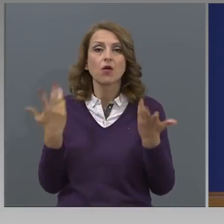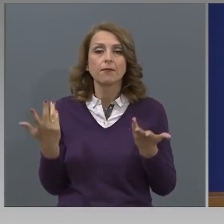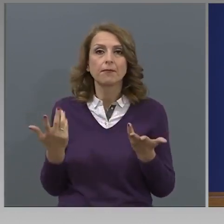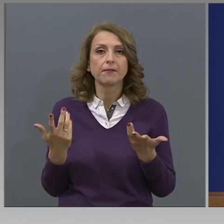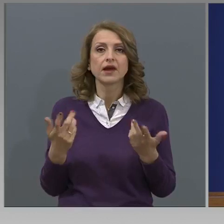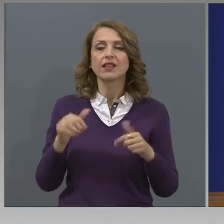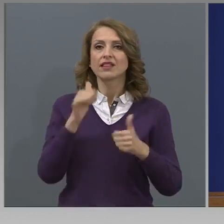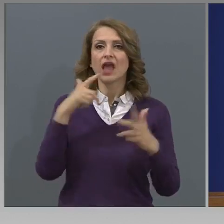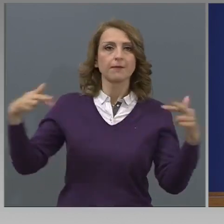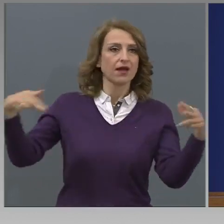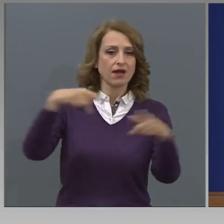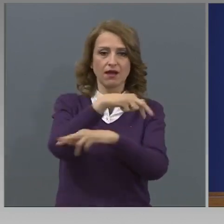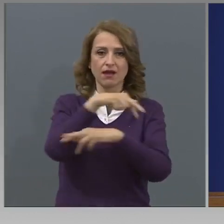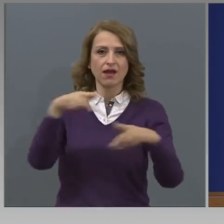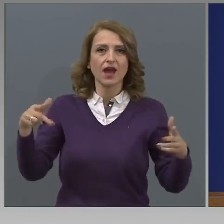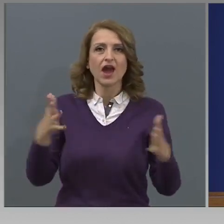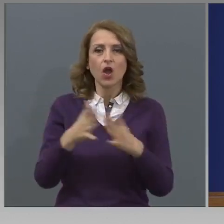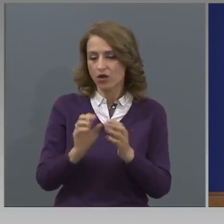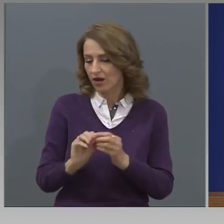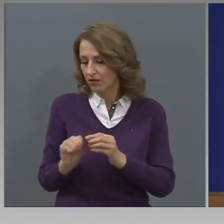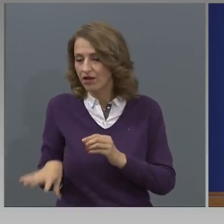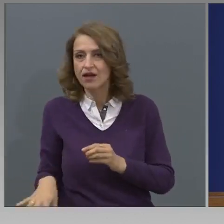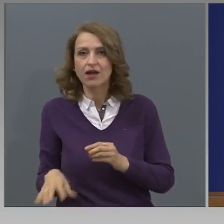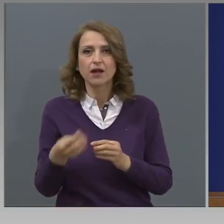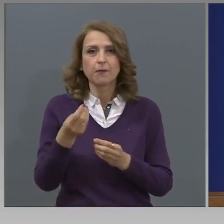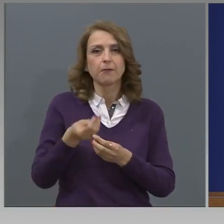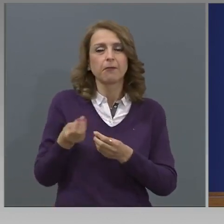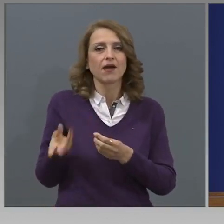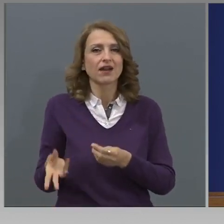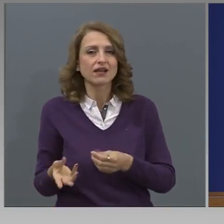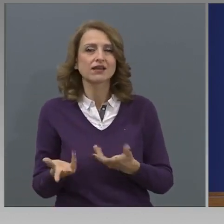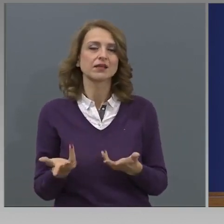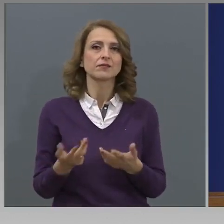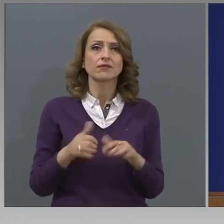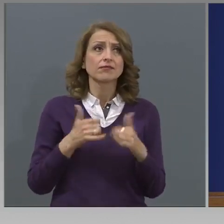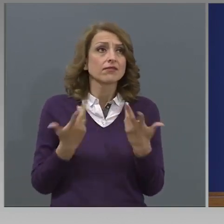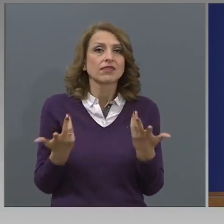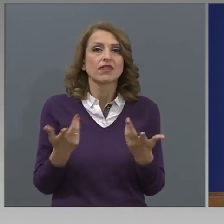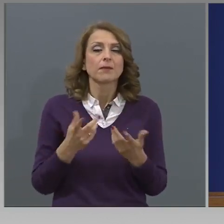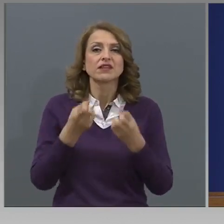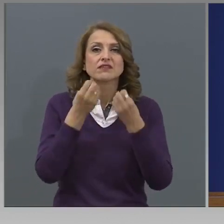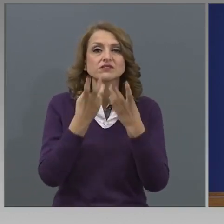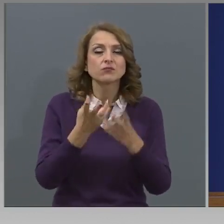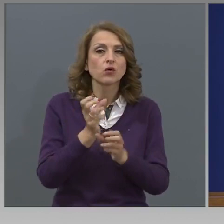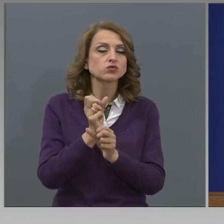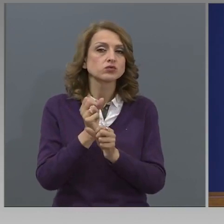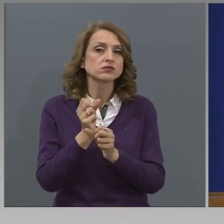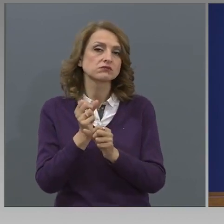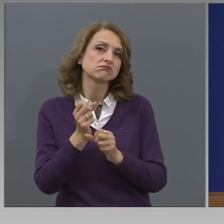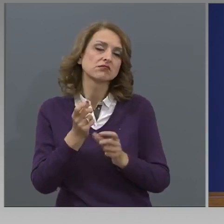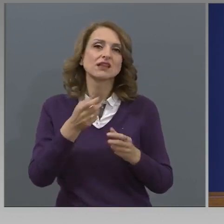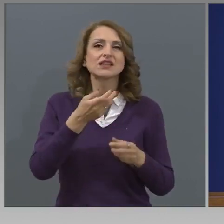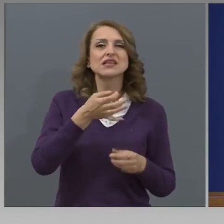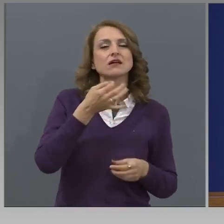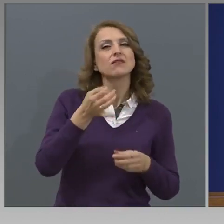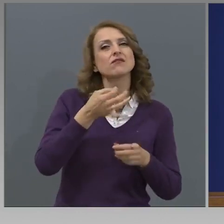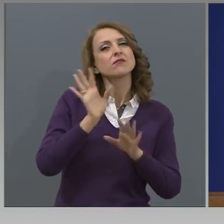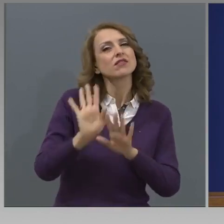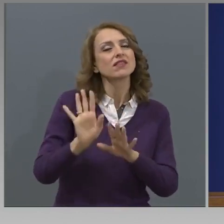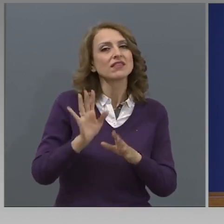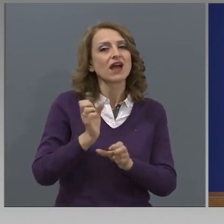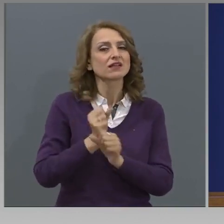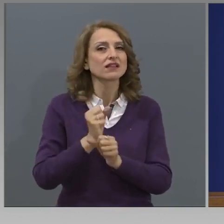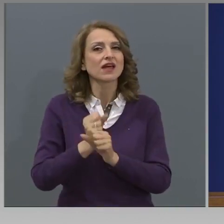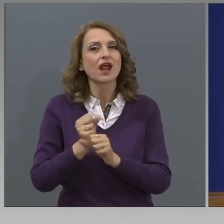поток от хора по улиците, няма кой да им дава пари или съответно те нямат възможност да извършват обичайните си дейности, с